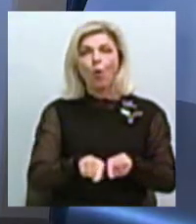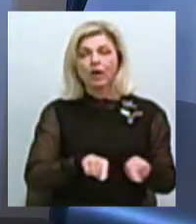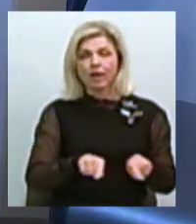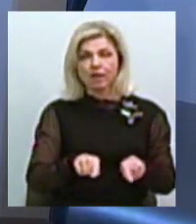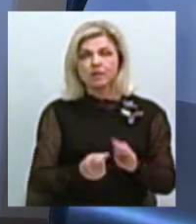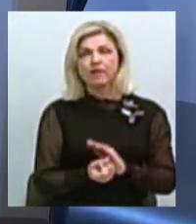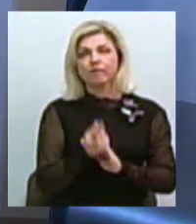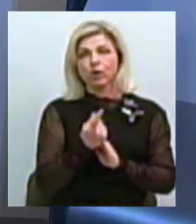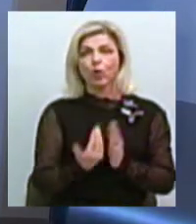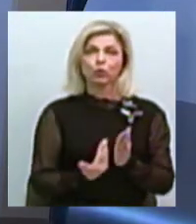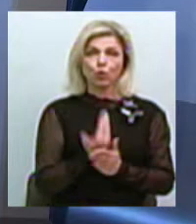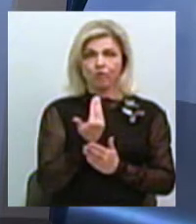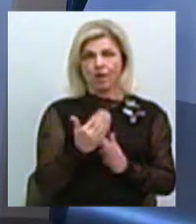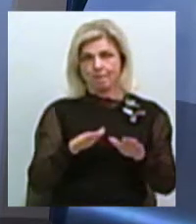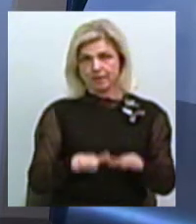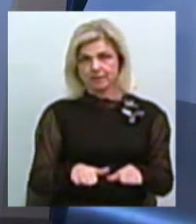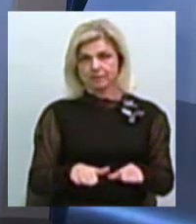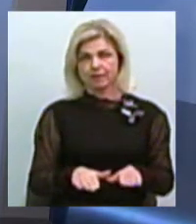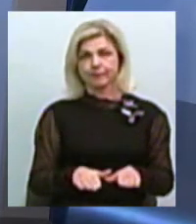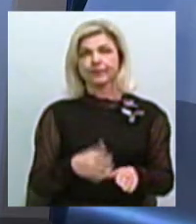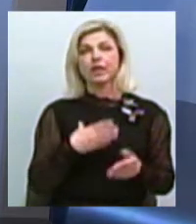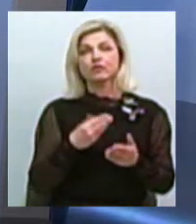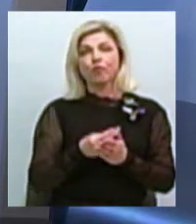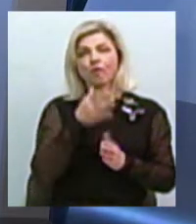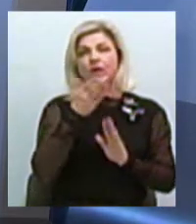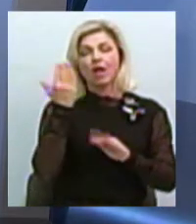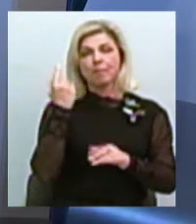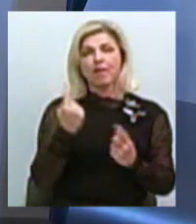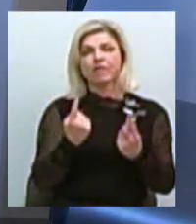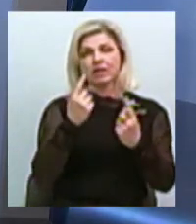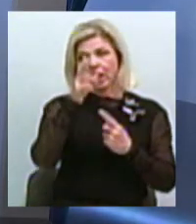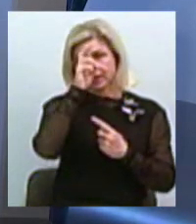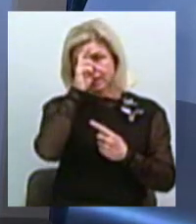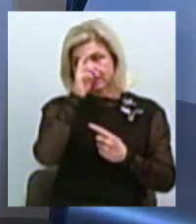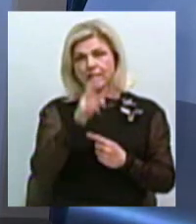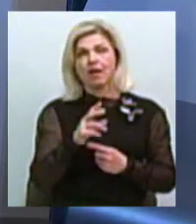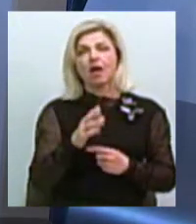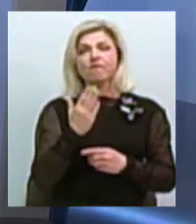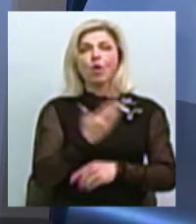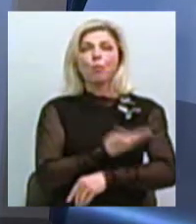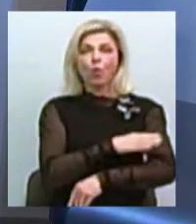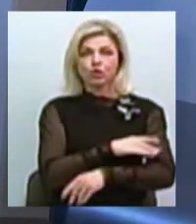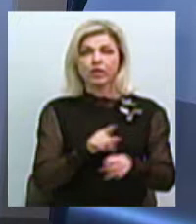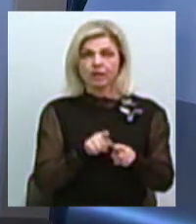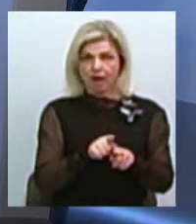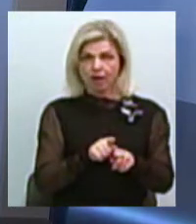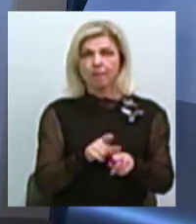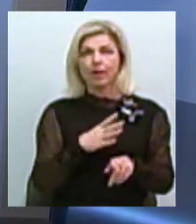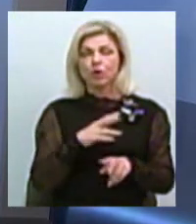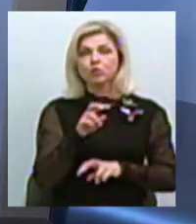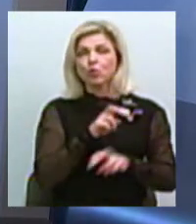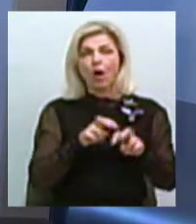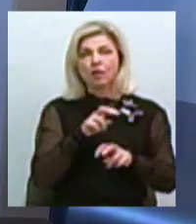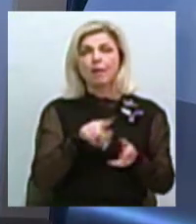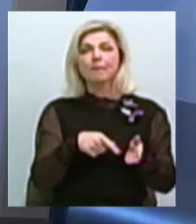з'являється нове якесь місце. У свій час в Великому князівстві Литовському в Польщі так підходили, шукали міста, де